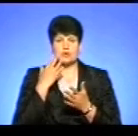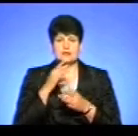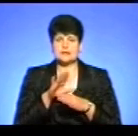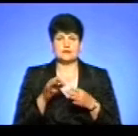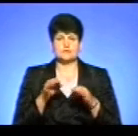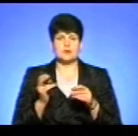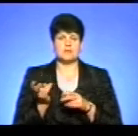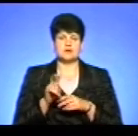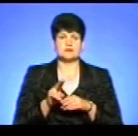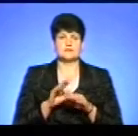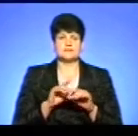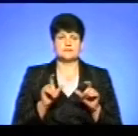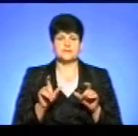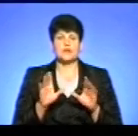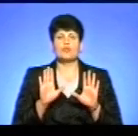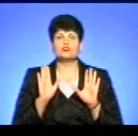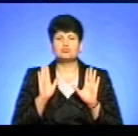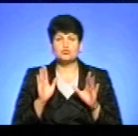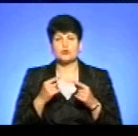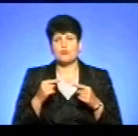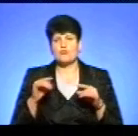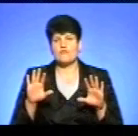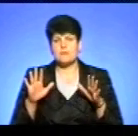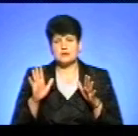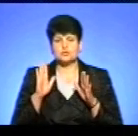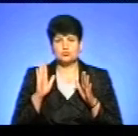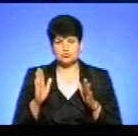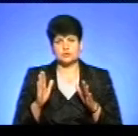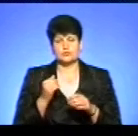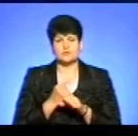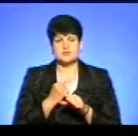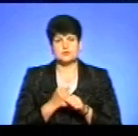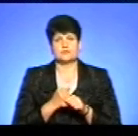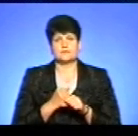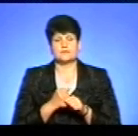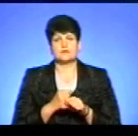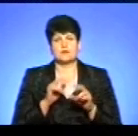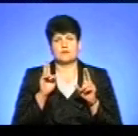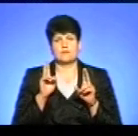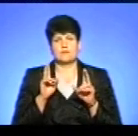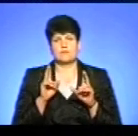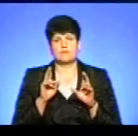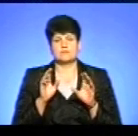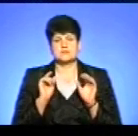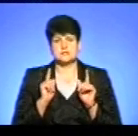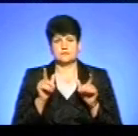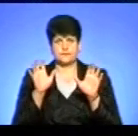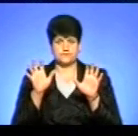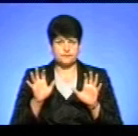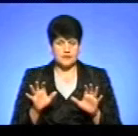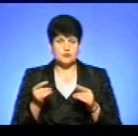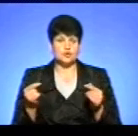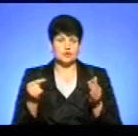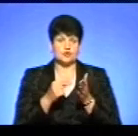допускати у садочку? В будь-якому випадку ми будемо діяти в межах і виключно в правовому полі. Якщо у нас